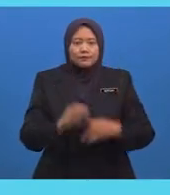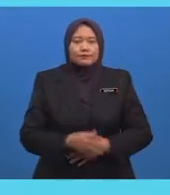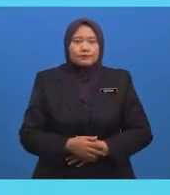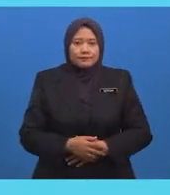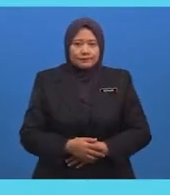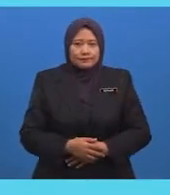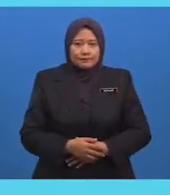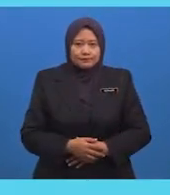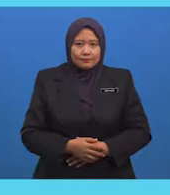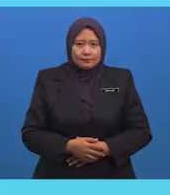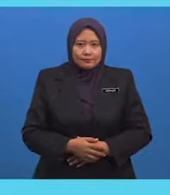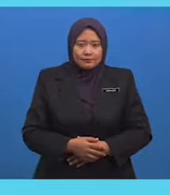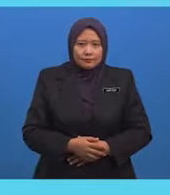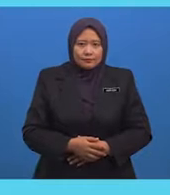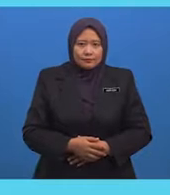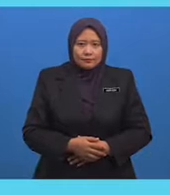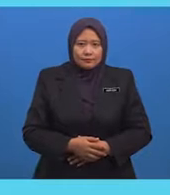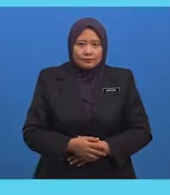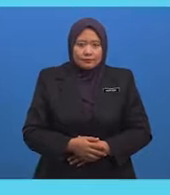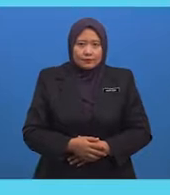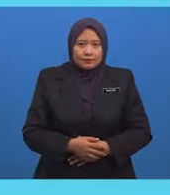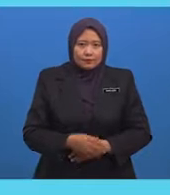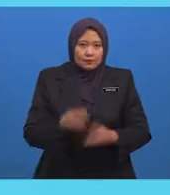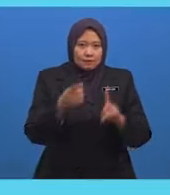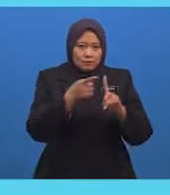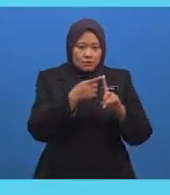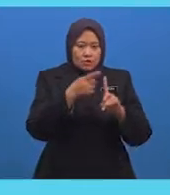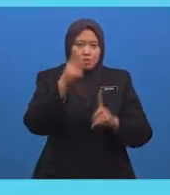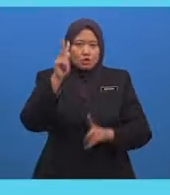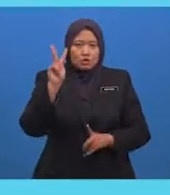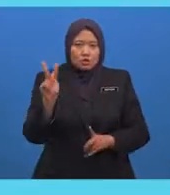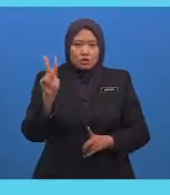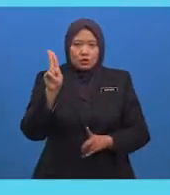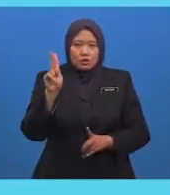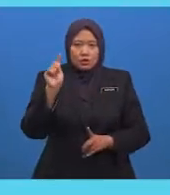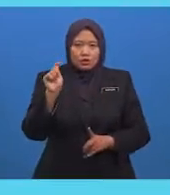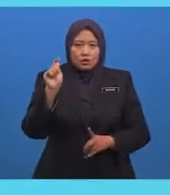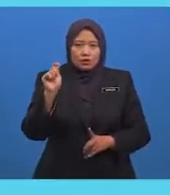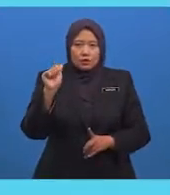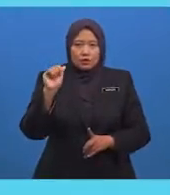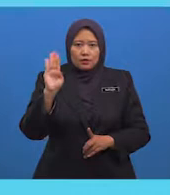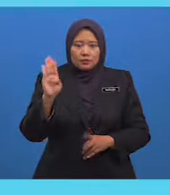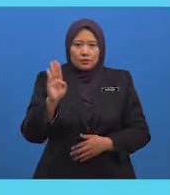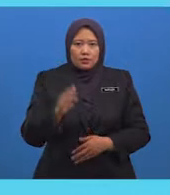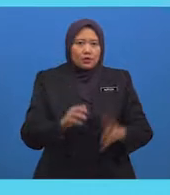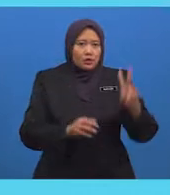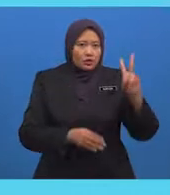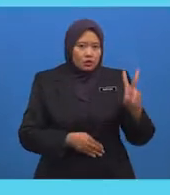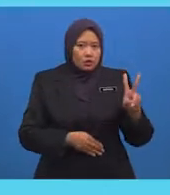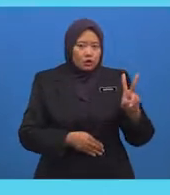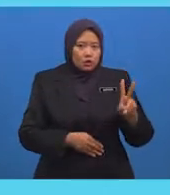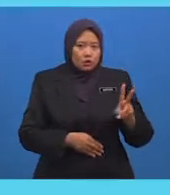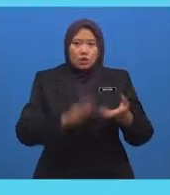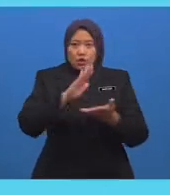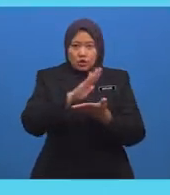Terdapat Di Mesir Ialah Kutak Madrasah Dan Universiti